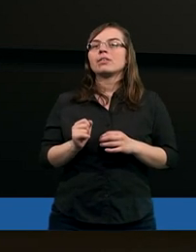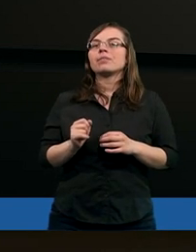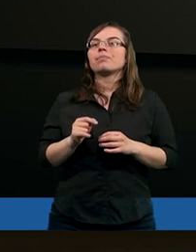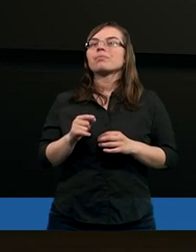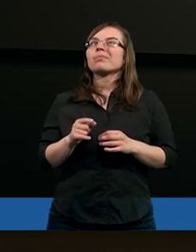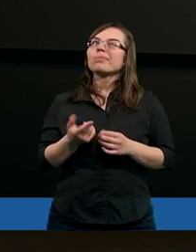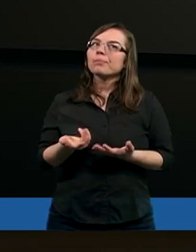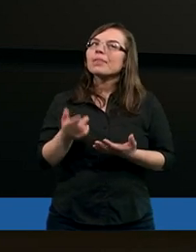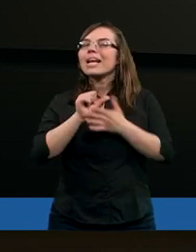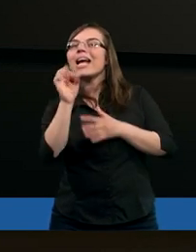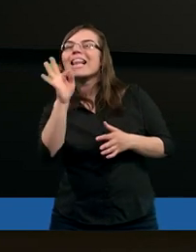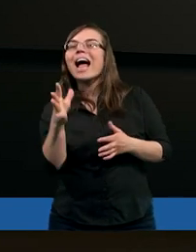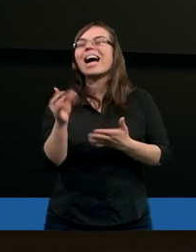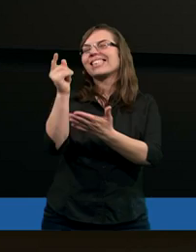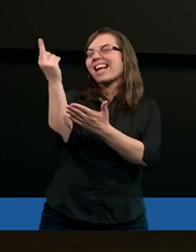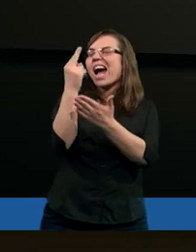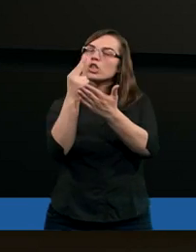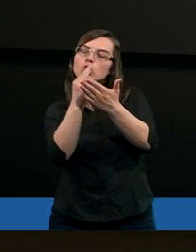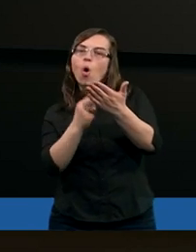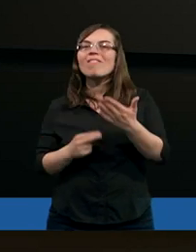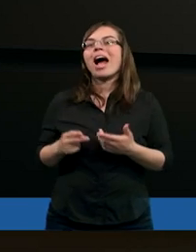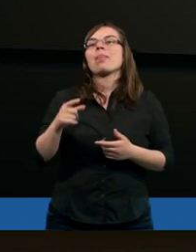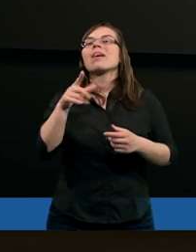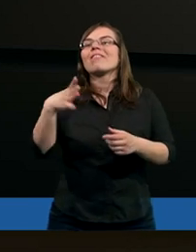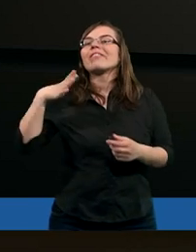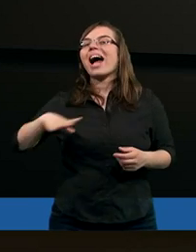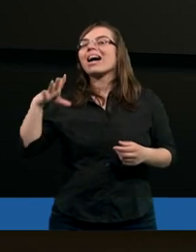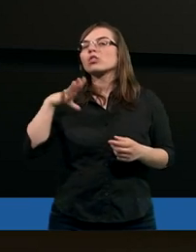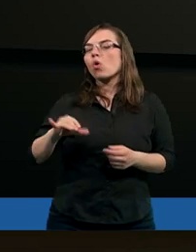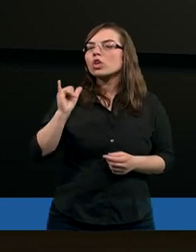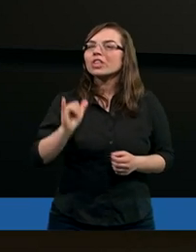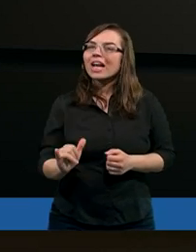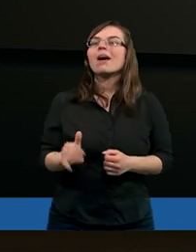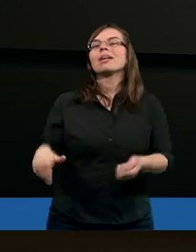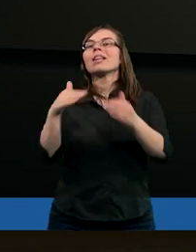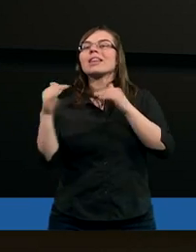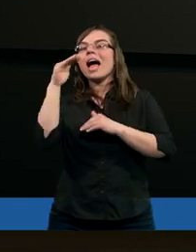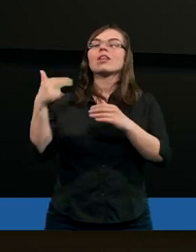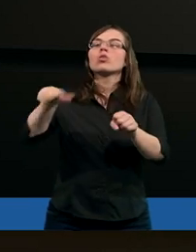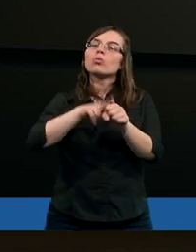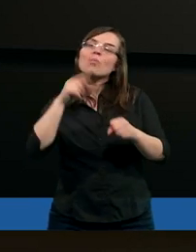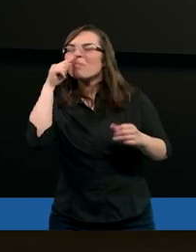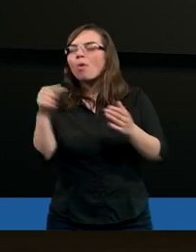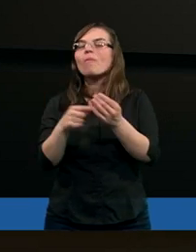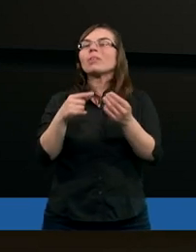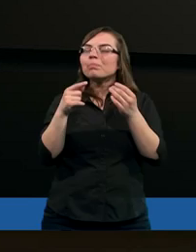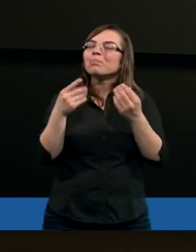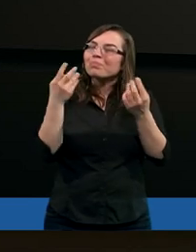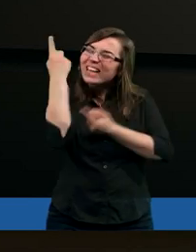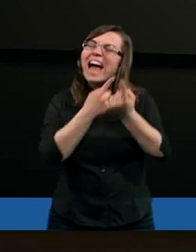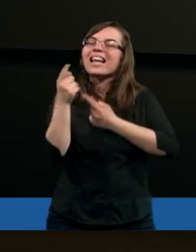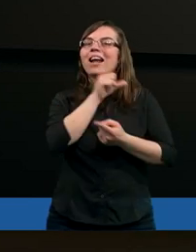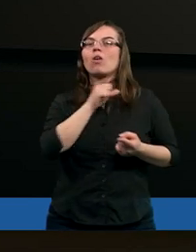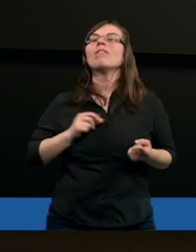tak naszpikowany wartościami, nad którymi powinniśmy się pochylić,